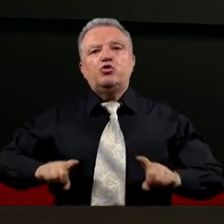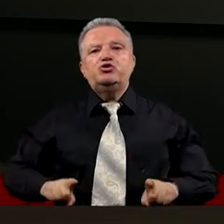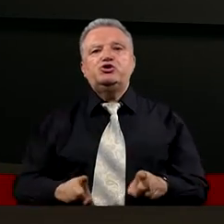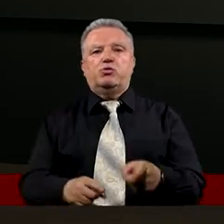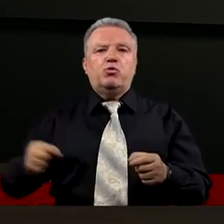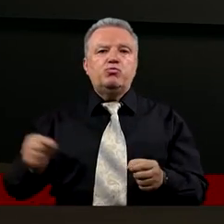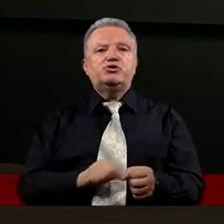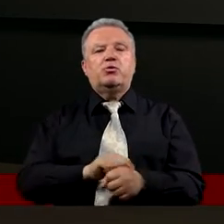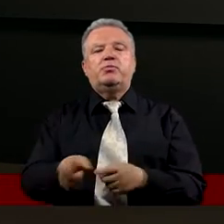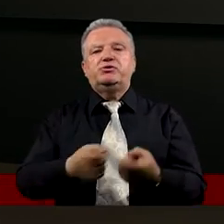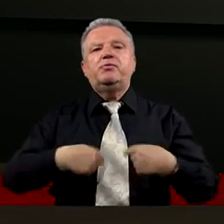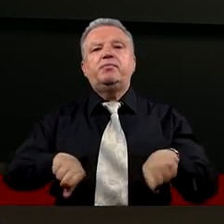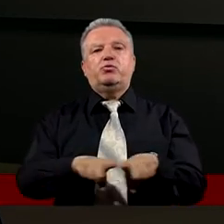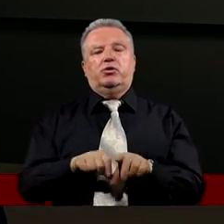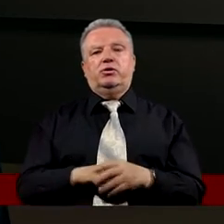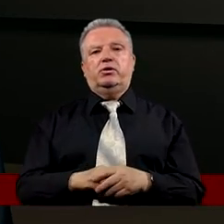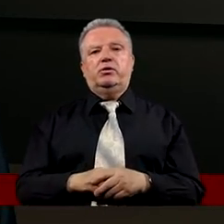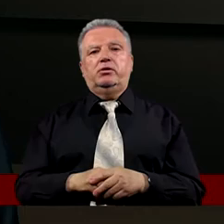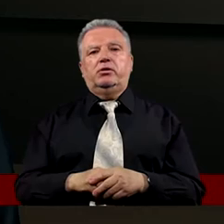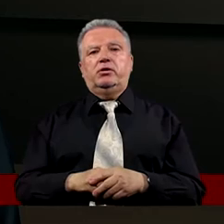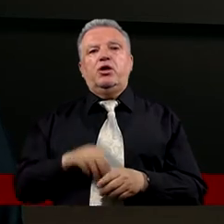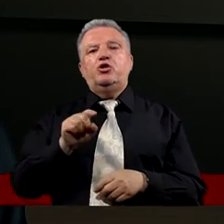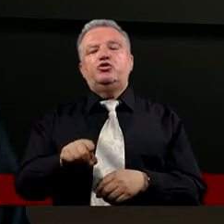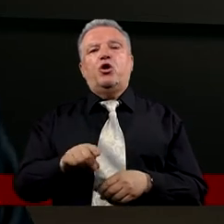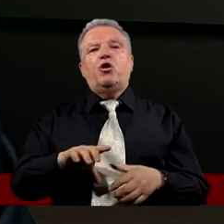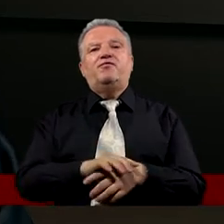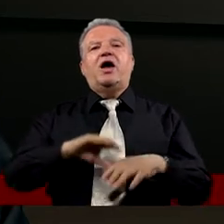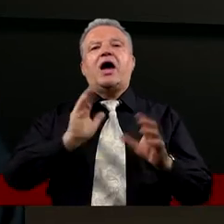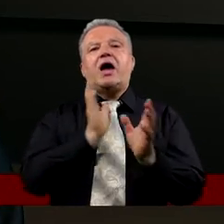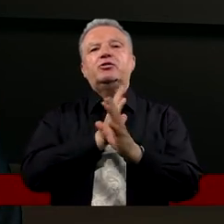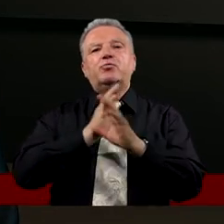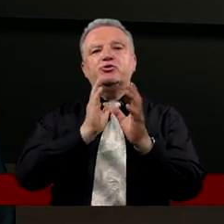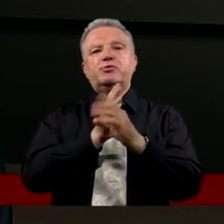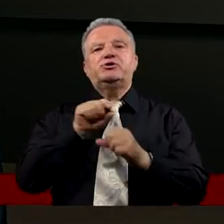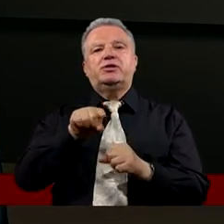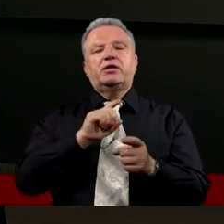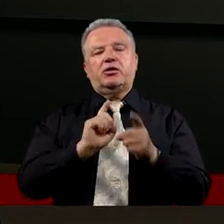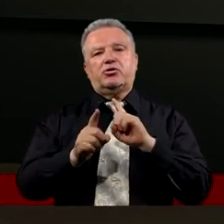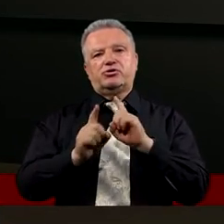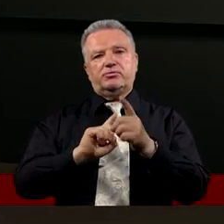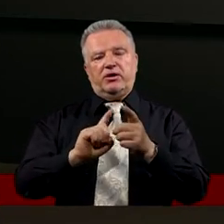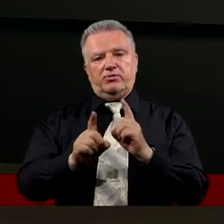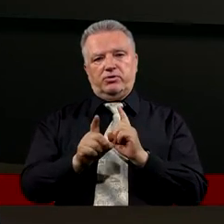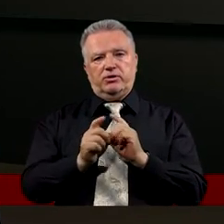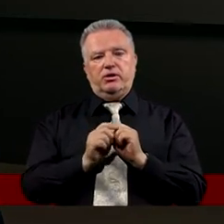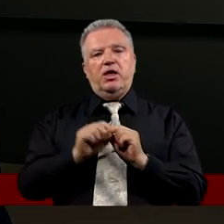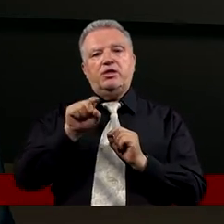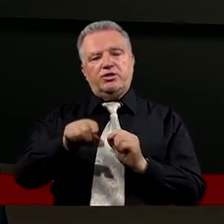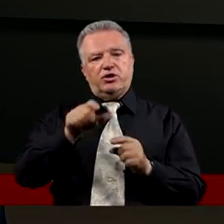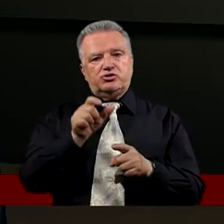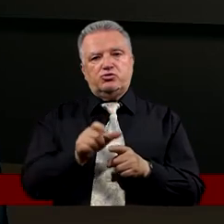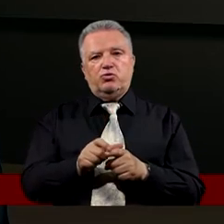dokonane. Tak, to właśnie w atmosferze takiej rozmowy, w atmosferze